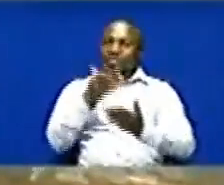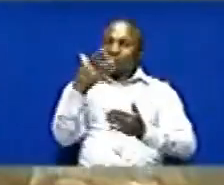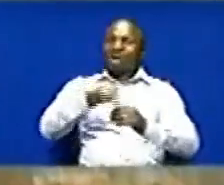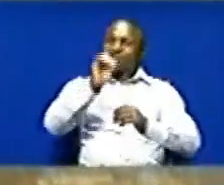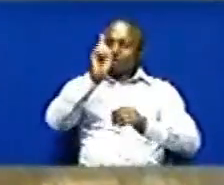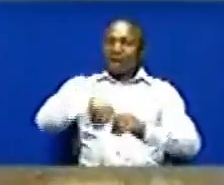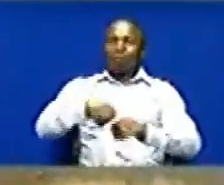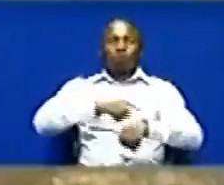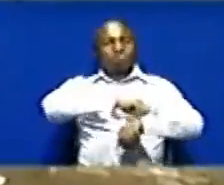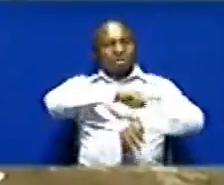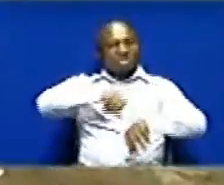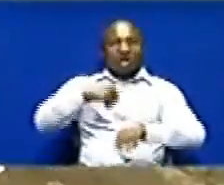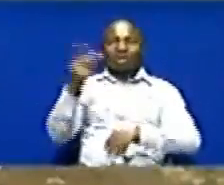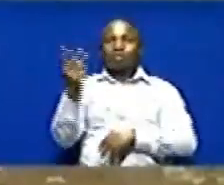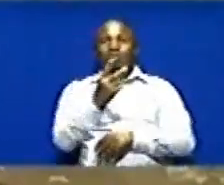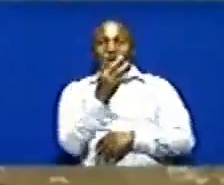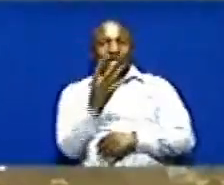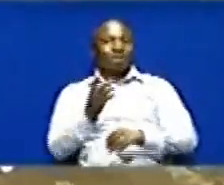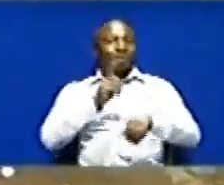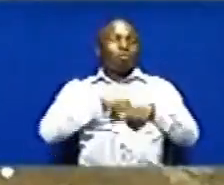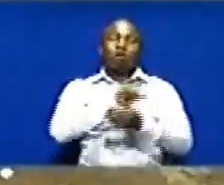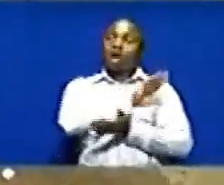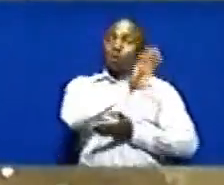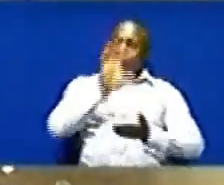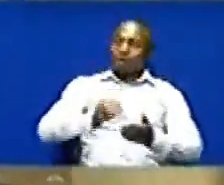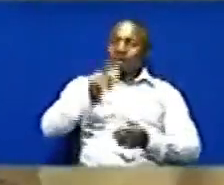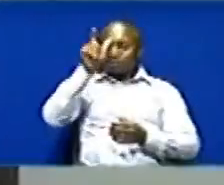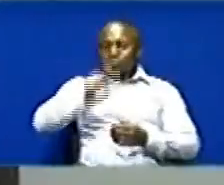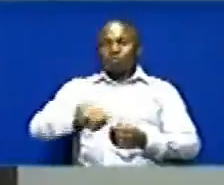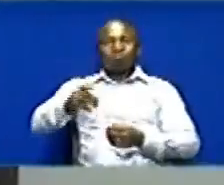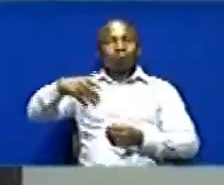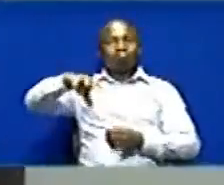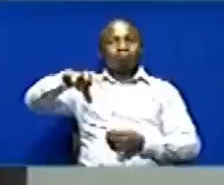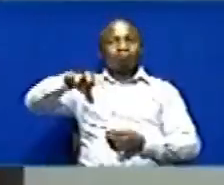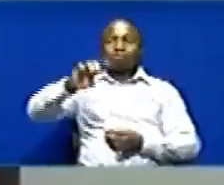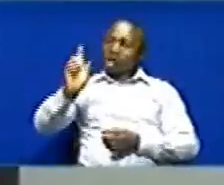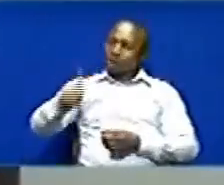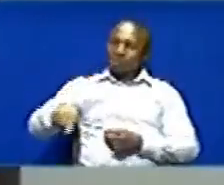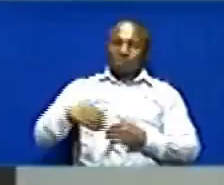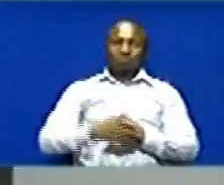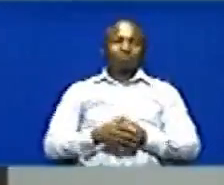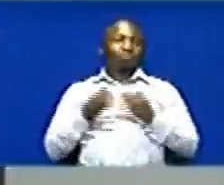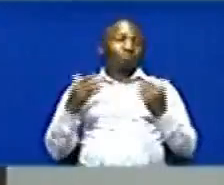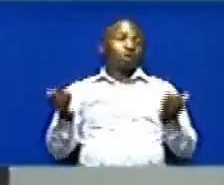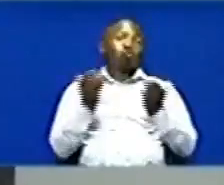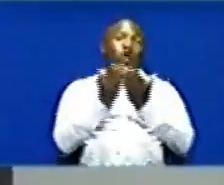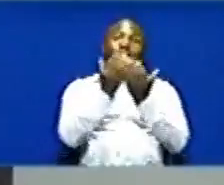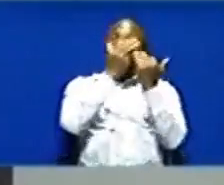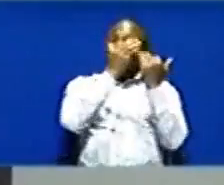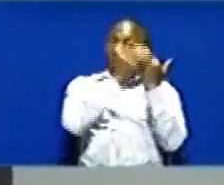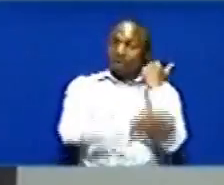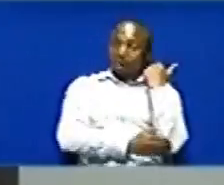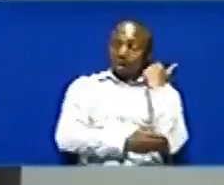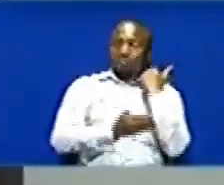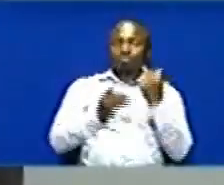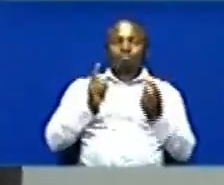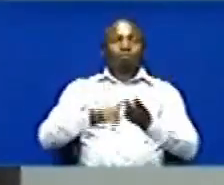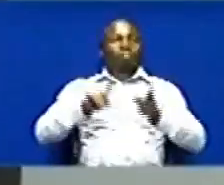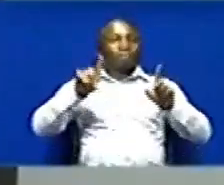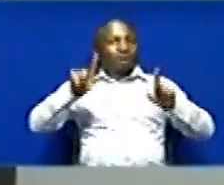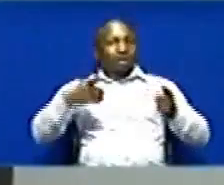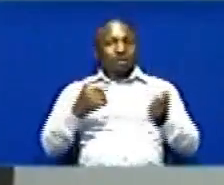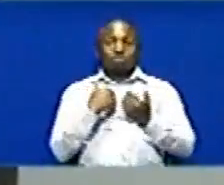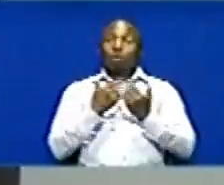masaa ishirini na nene Na munda wote mtu Aweze kuyapata maji Naomba lazi kwa hilo Lakini ni